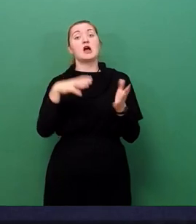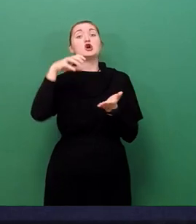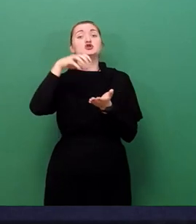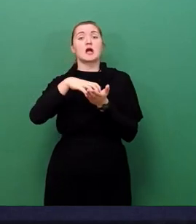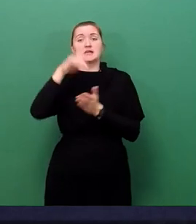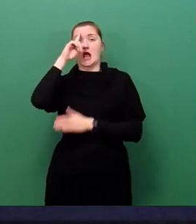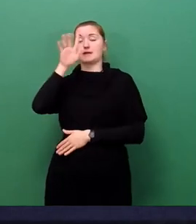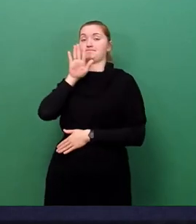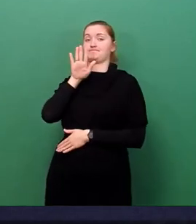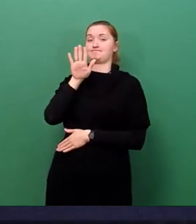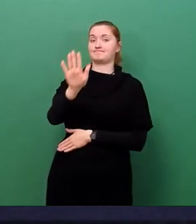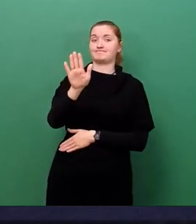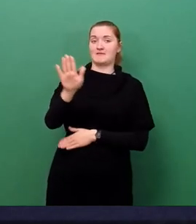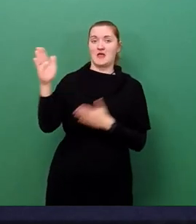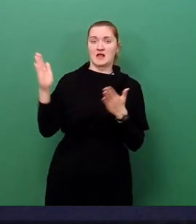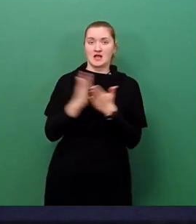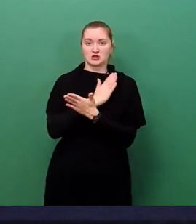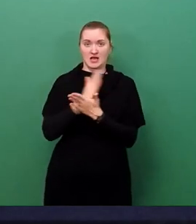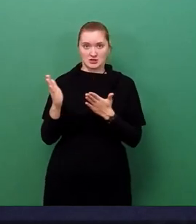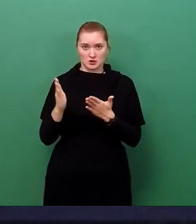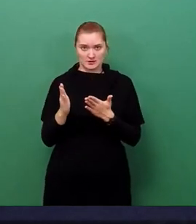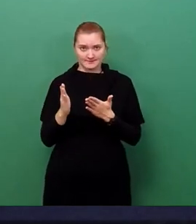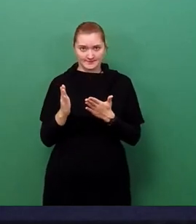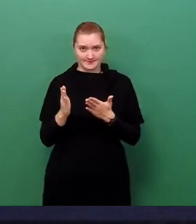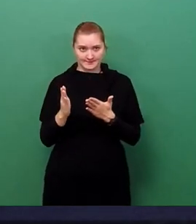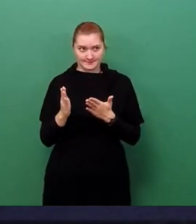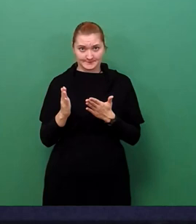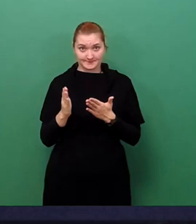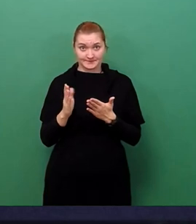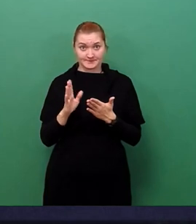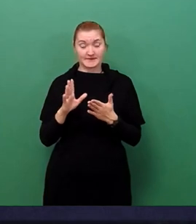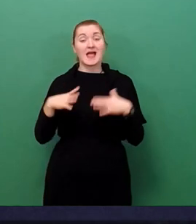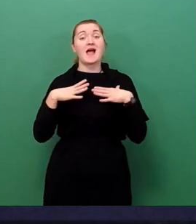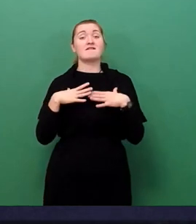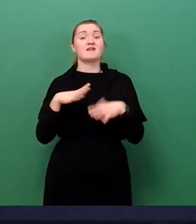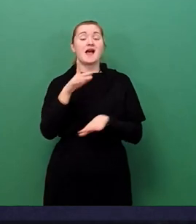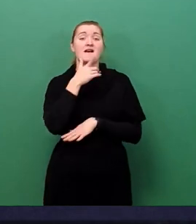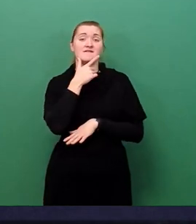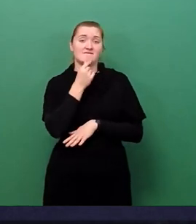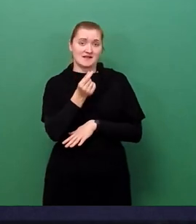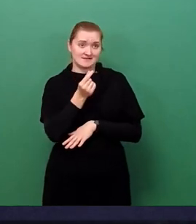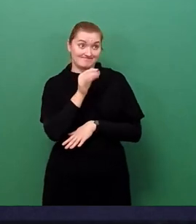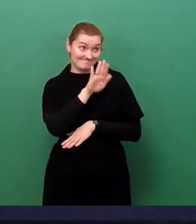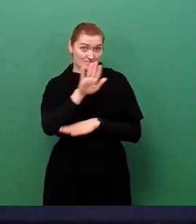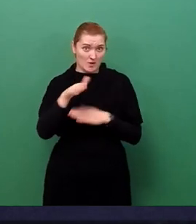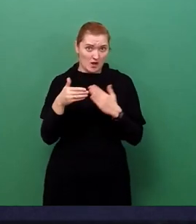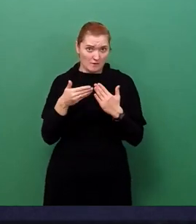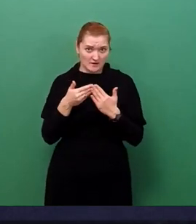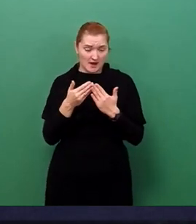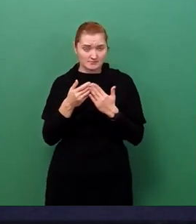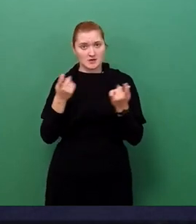Organzuständigkeit, die Übernahme freiwilliger Aufgaben zu beschließen. Hierzu gibt es den